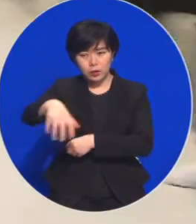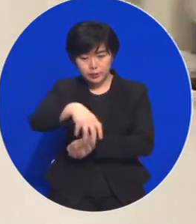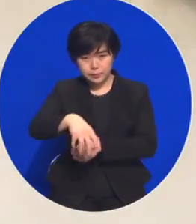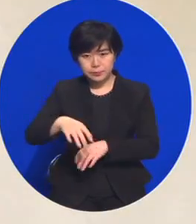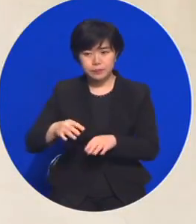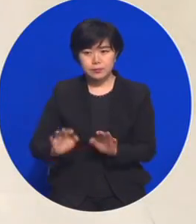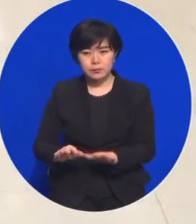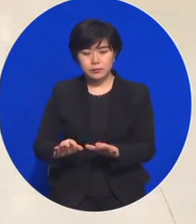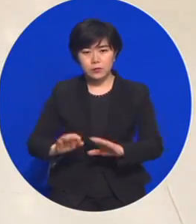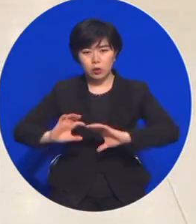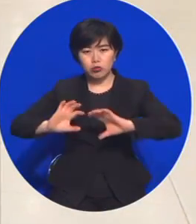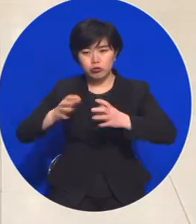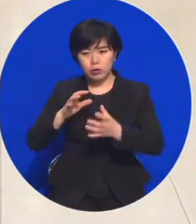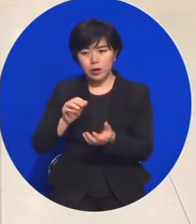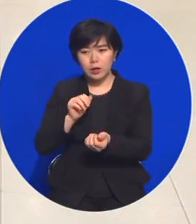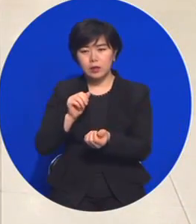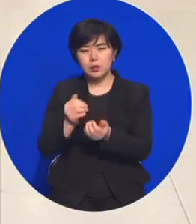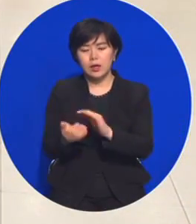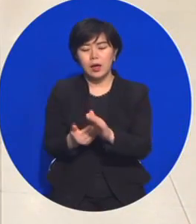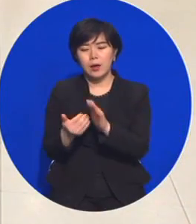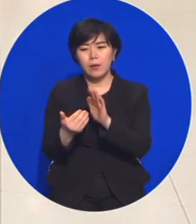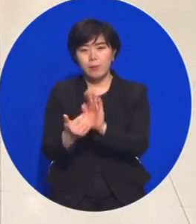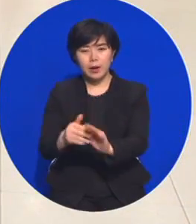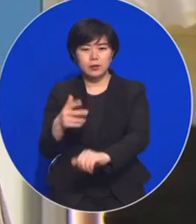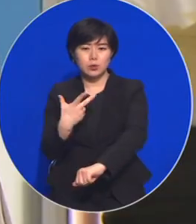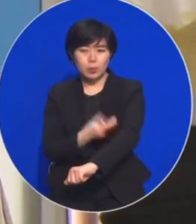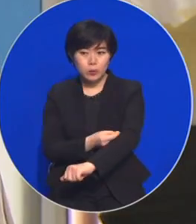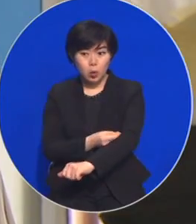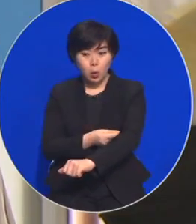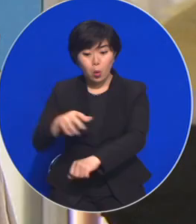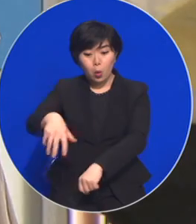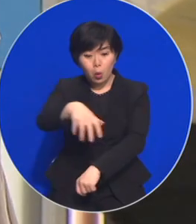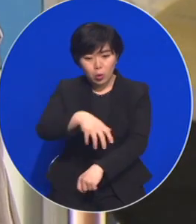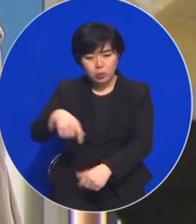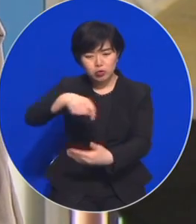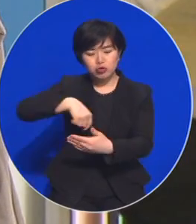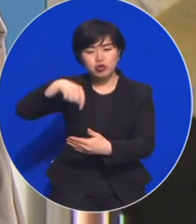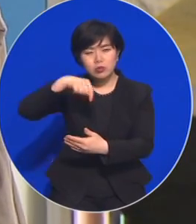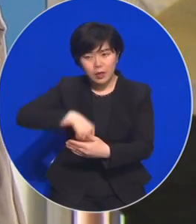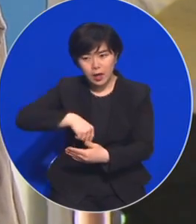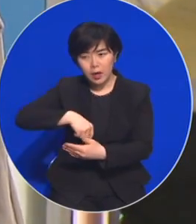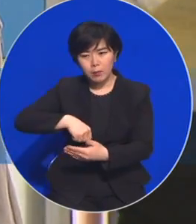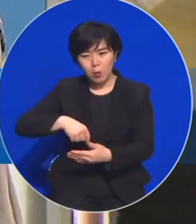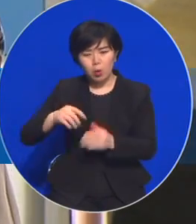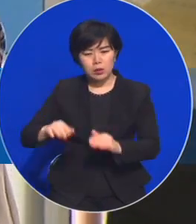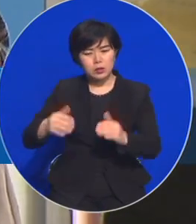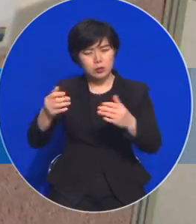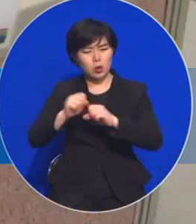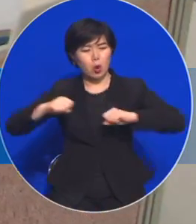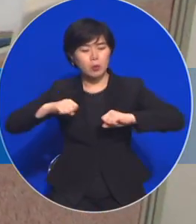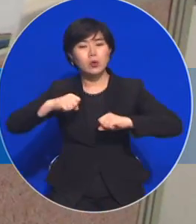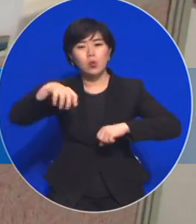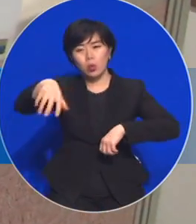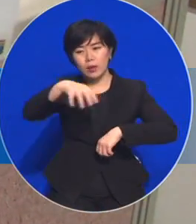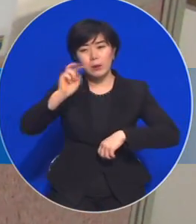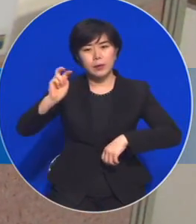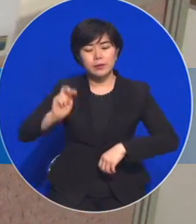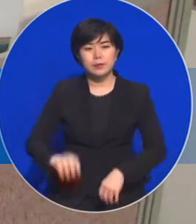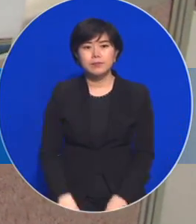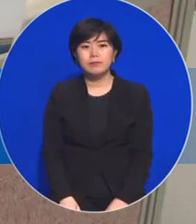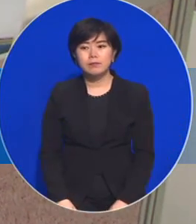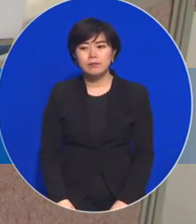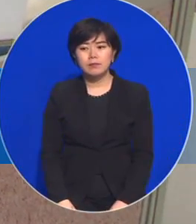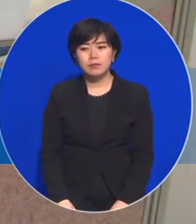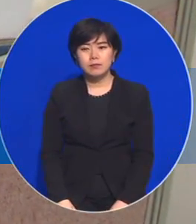국가예방접종참여의료기관 중 지점 기준을 충족한 곳 위주로 선정합니다. 예방접종의료인력은